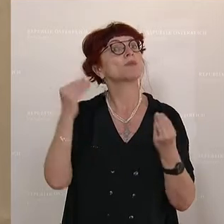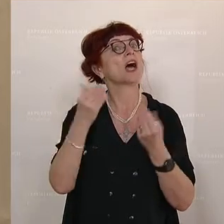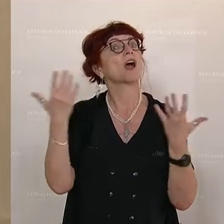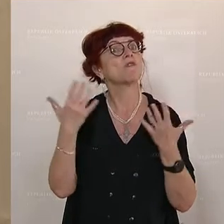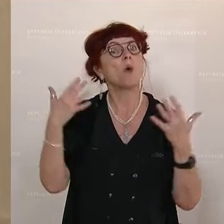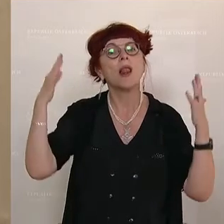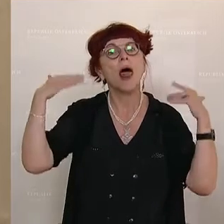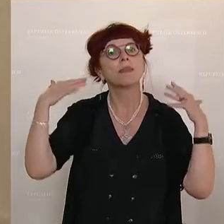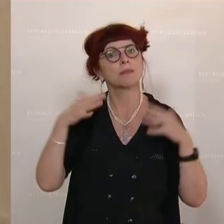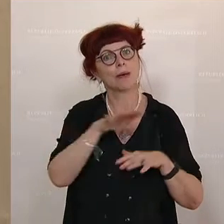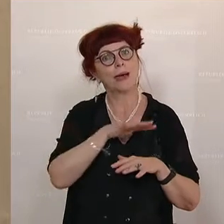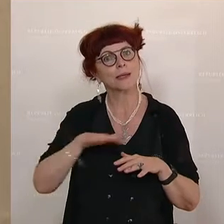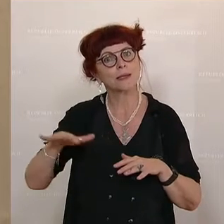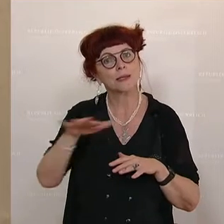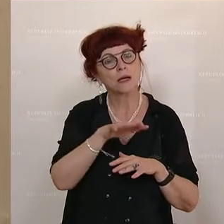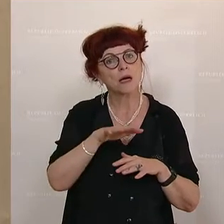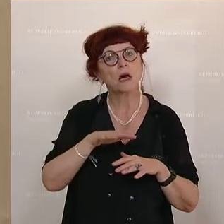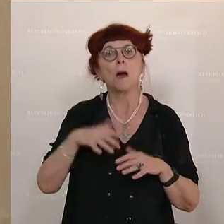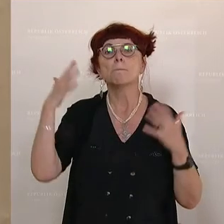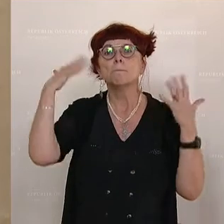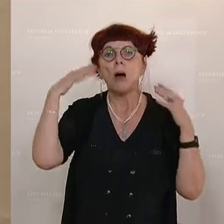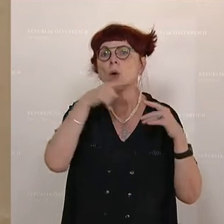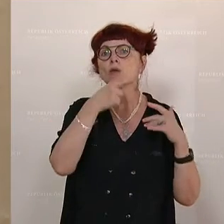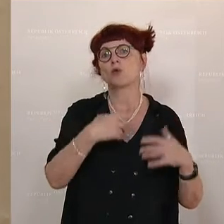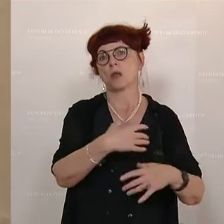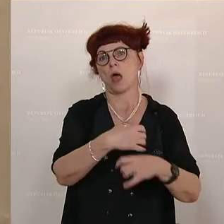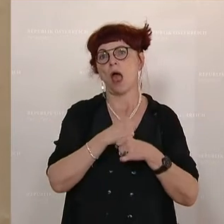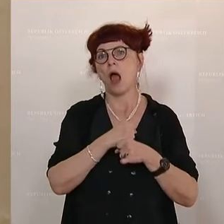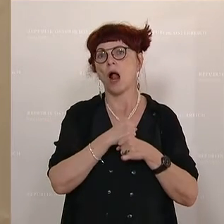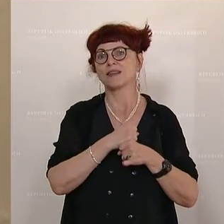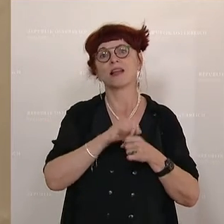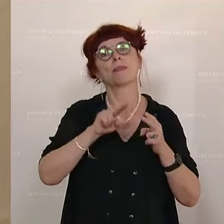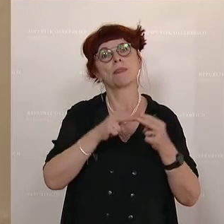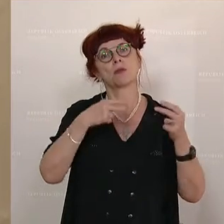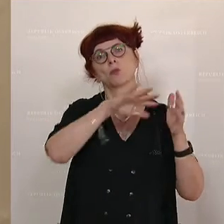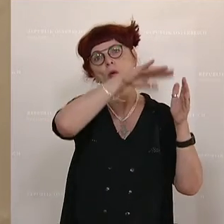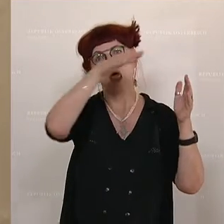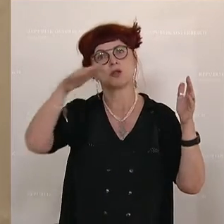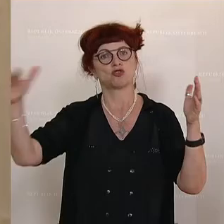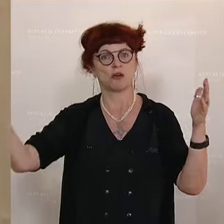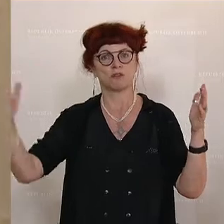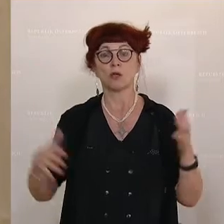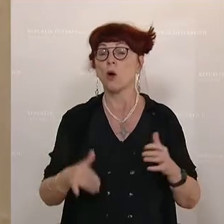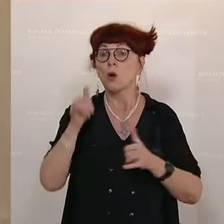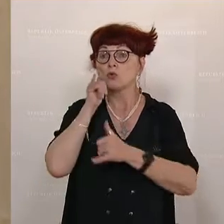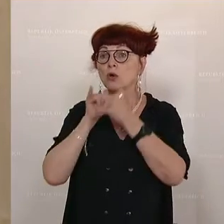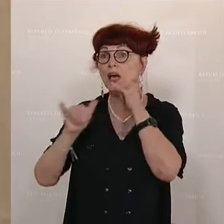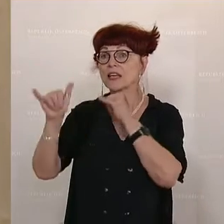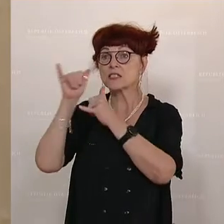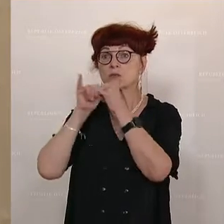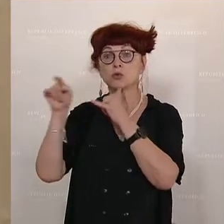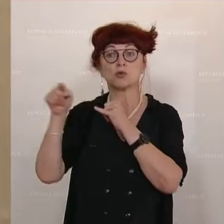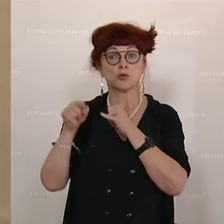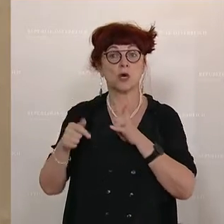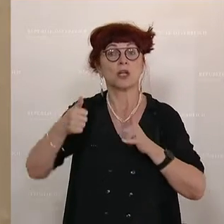Landregionen statt. Die Bauern erhalten dort die Naturlandschaft. Der Tourismus ist dort derjenige, der